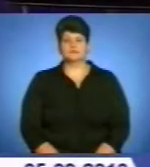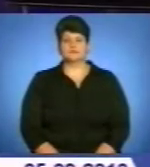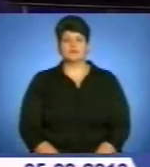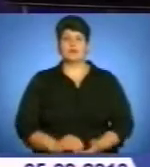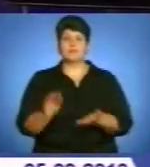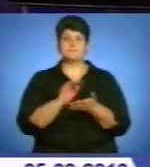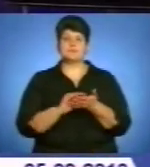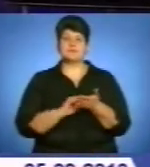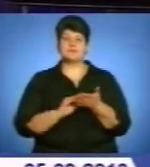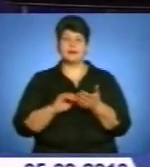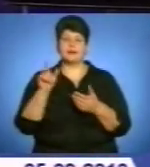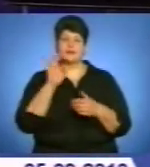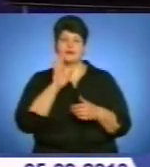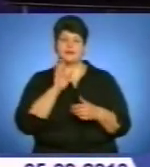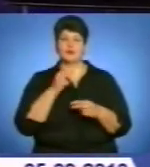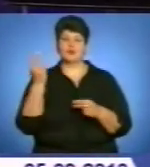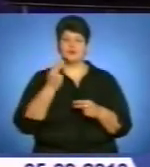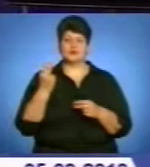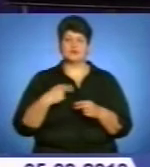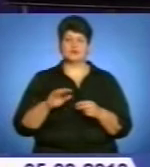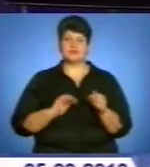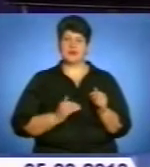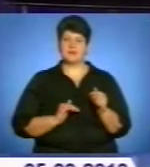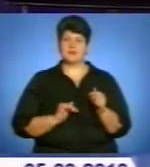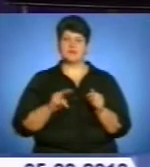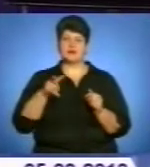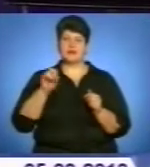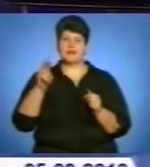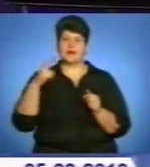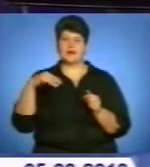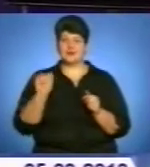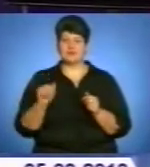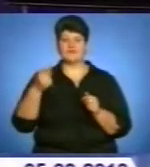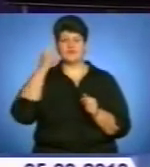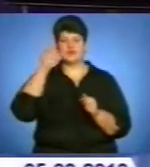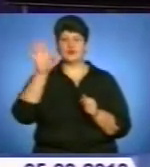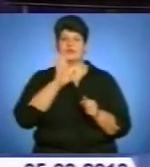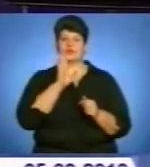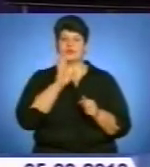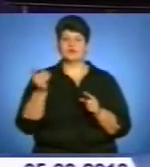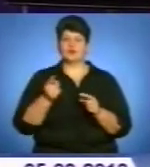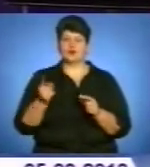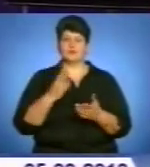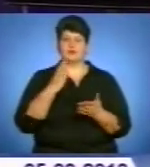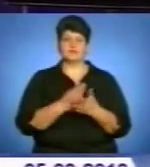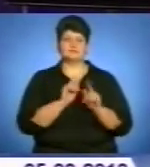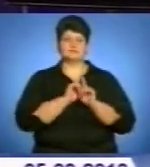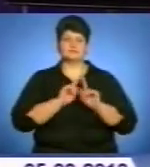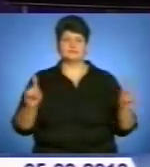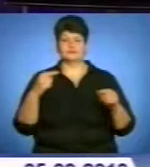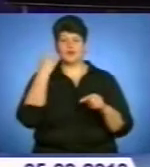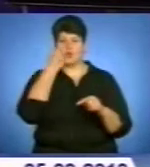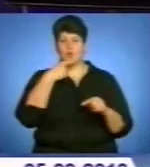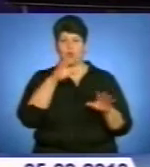Письменниці, художниці, спортсменки, бізнес-леді. Відомі жінки Тернополя постали у незвичних образах на фотовиставці